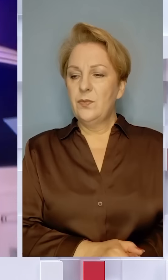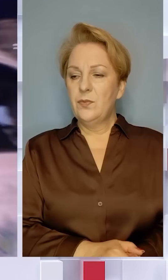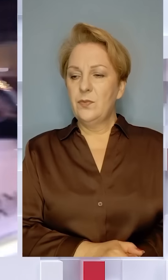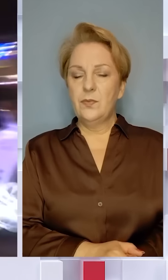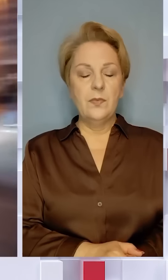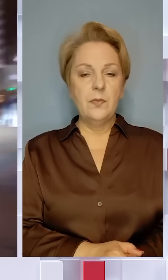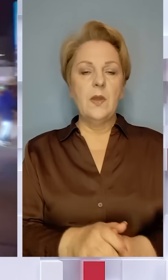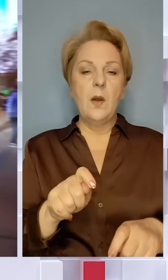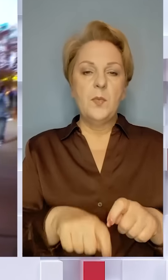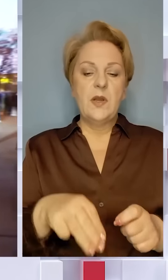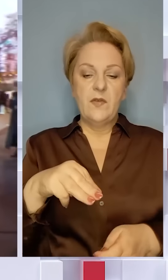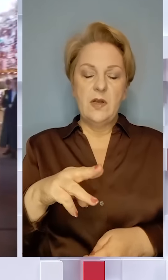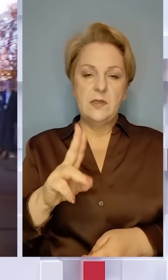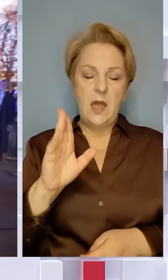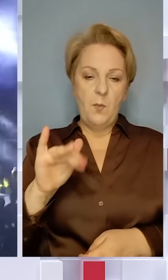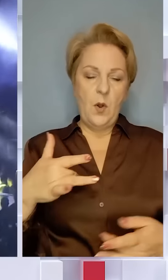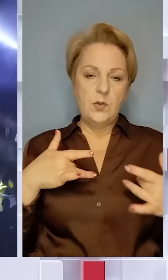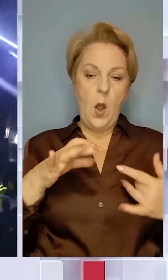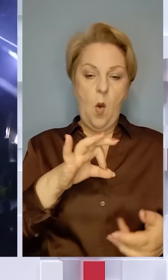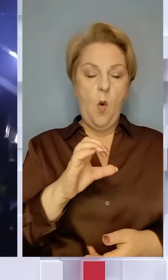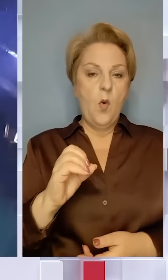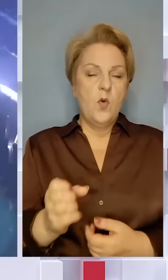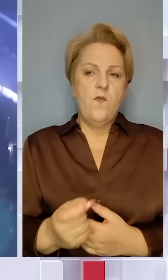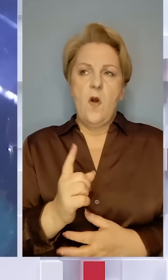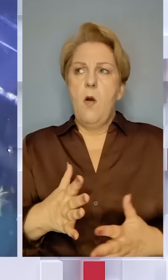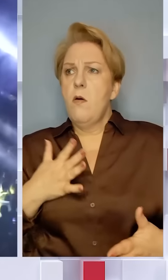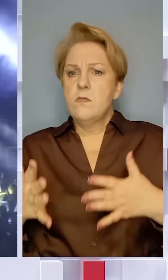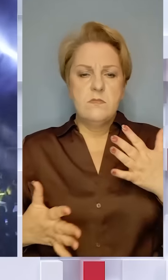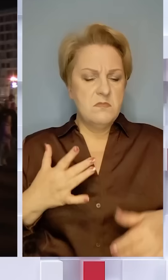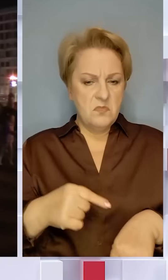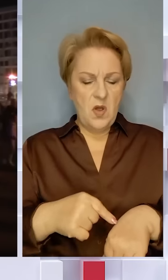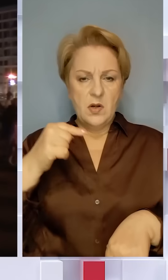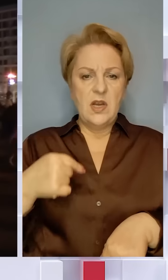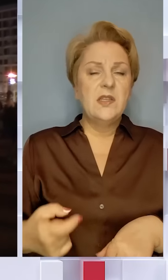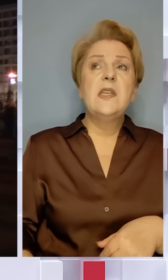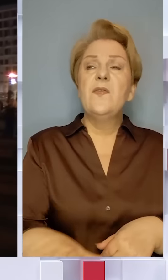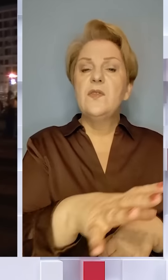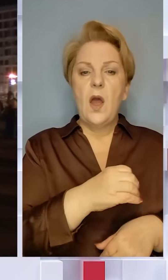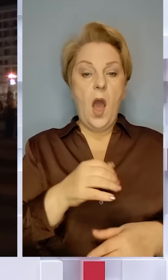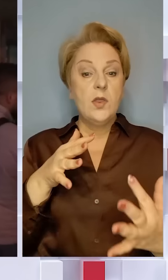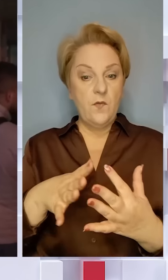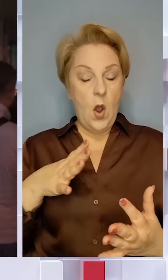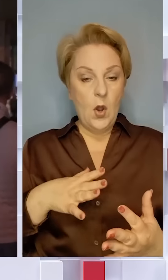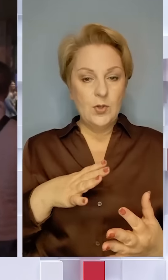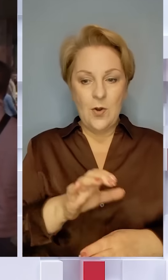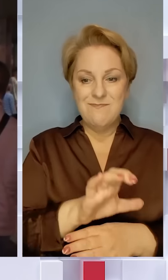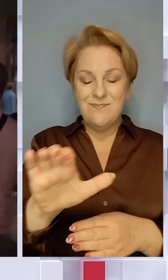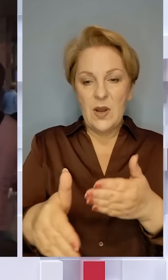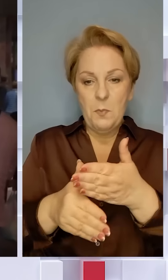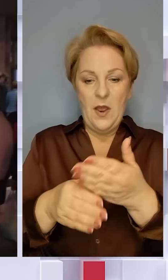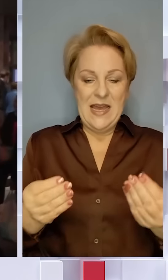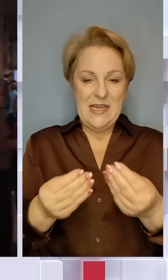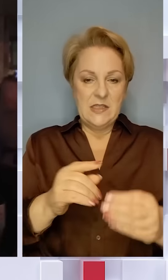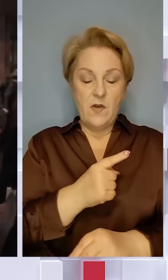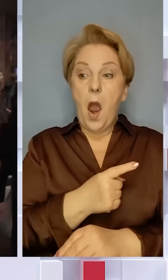Перевірки ТЦК після концерту «Океану Ельзи» викликали бурхливу реакцію звідду сіль на фронті. Чекають на підкріплення та свіжі